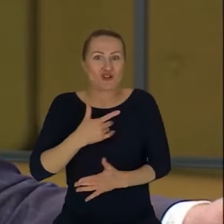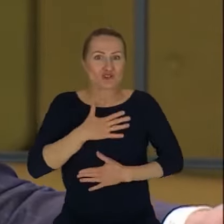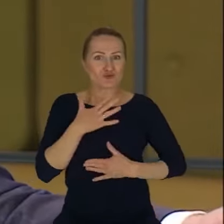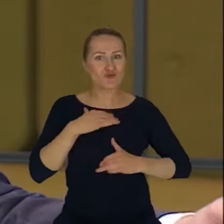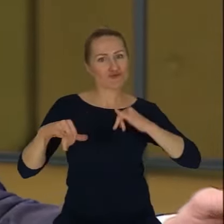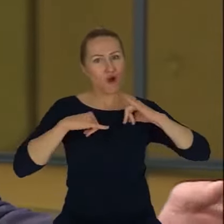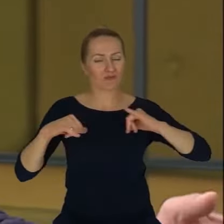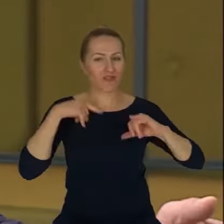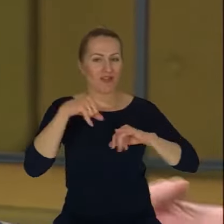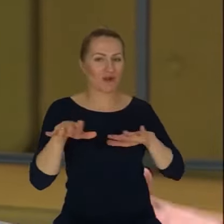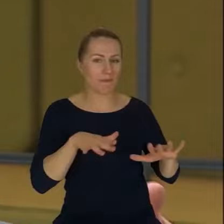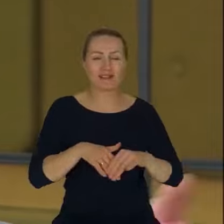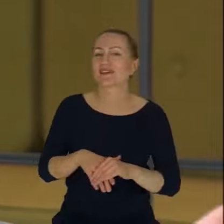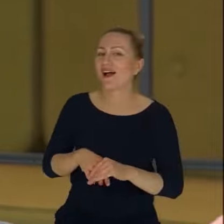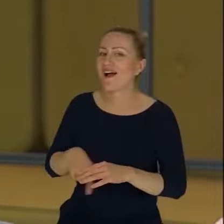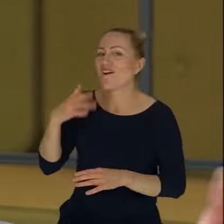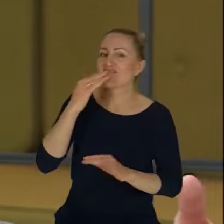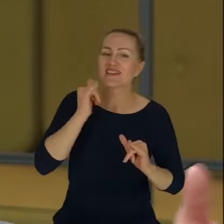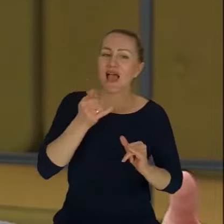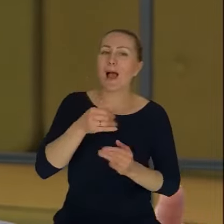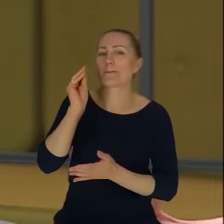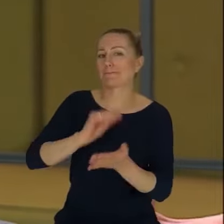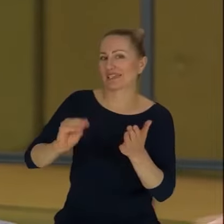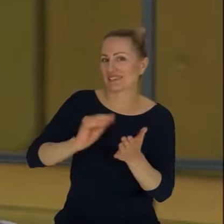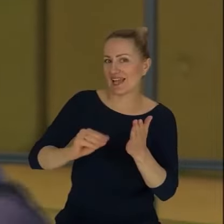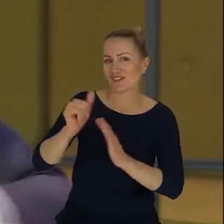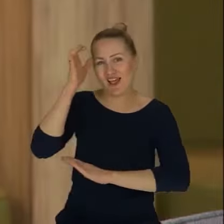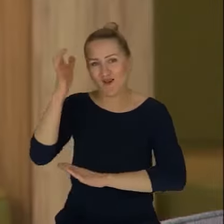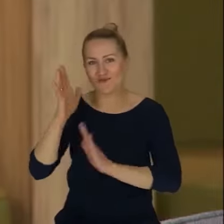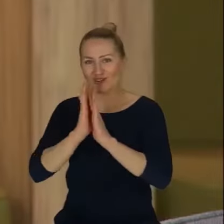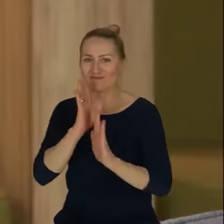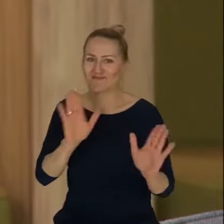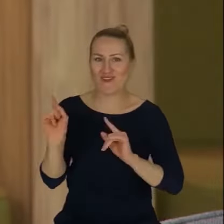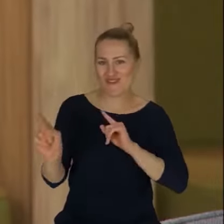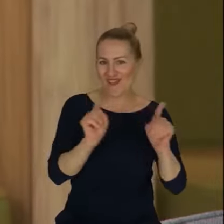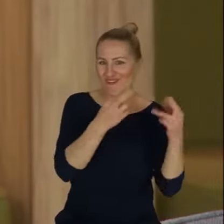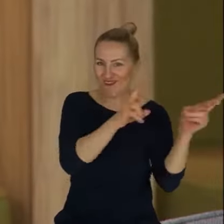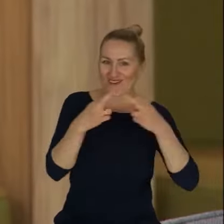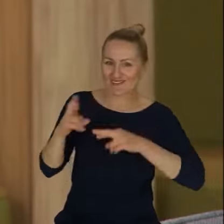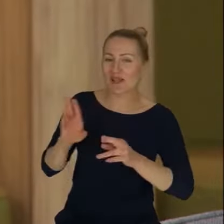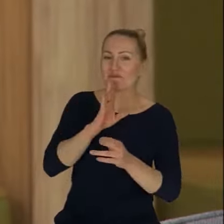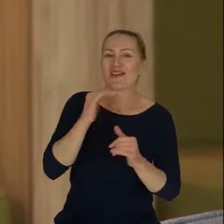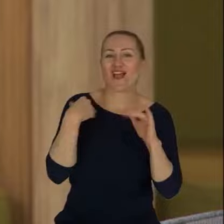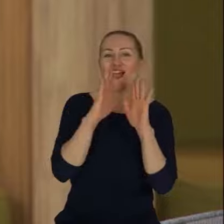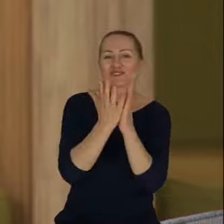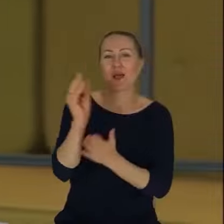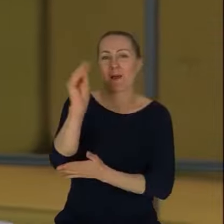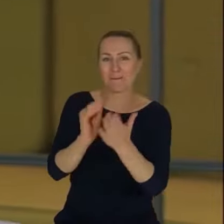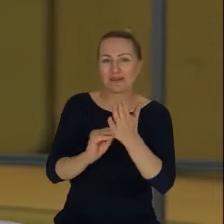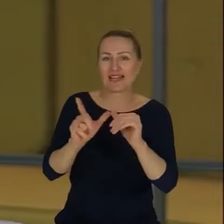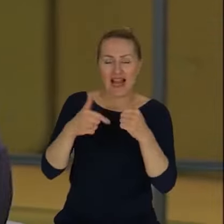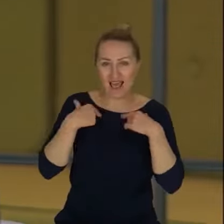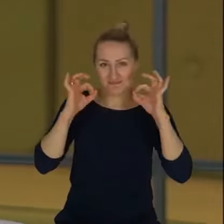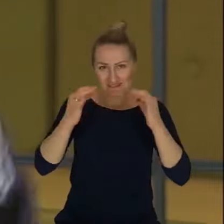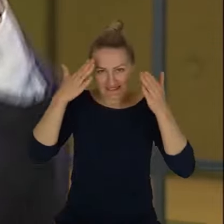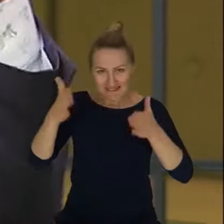wiesz, to jest taka różnica jak między pisarzem a autorem książek, tak? Rozumiem? Takie rozróżnienie, bo na przykład ja piszę książki, ale nie powiem o sobie, że jestem pisarzem, bo czuję, że gdzieś